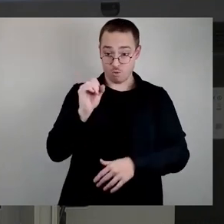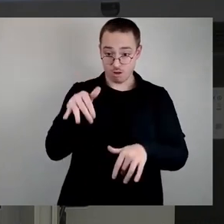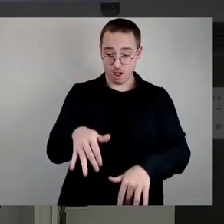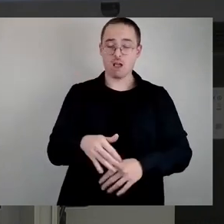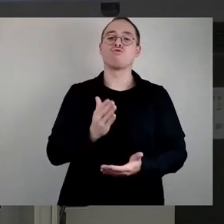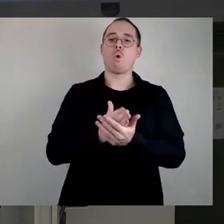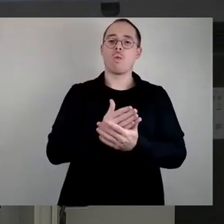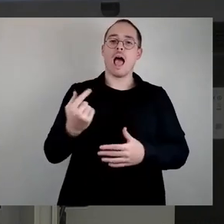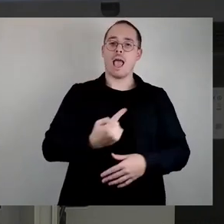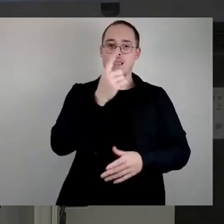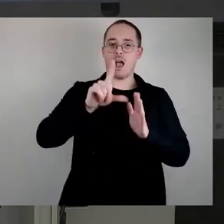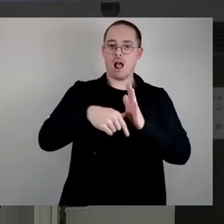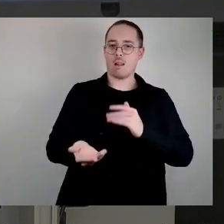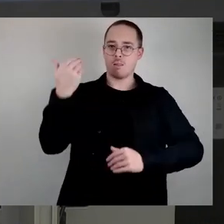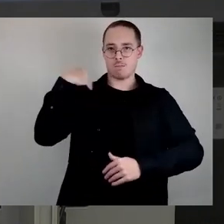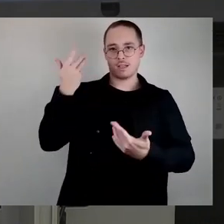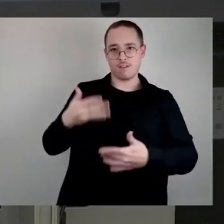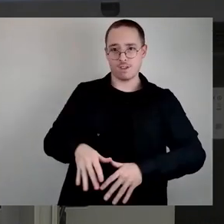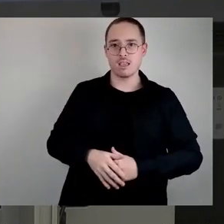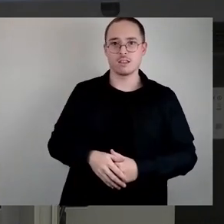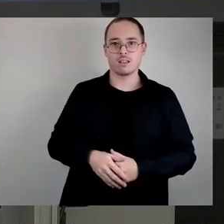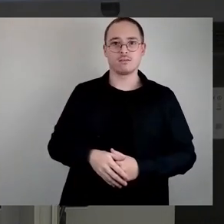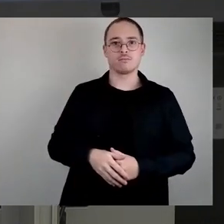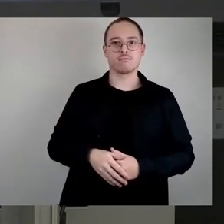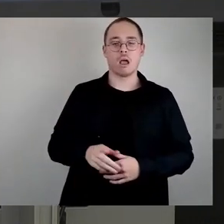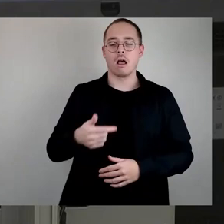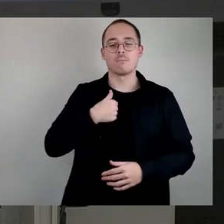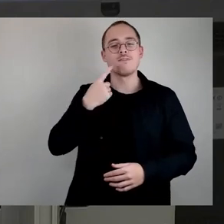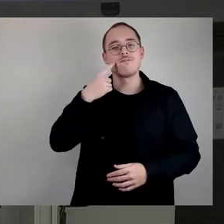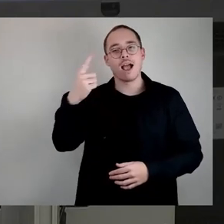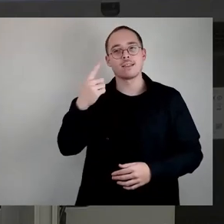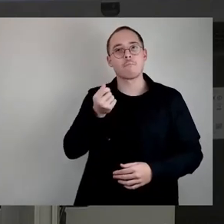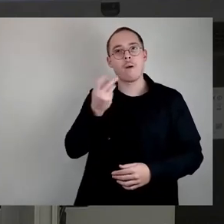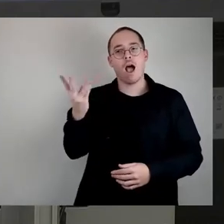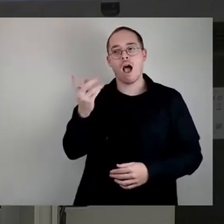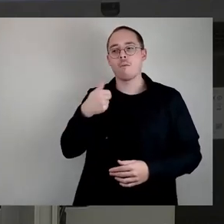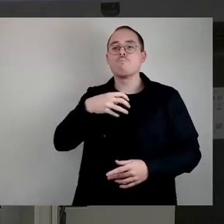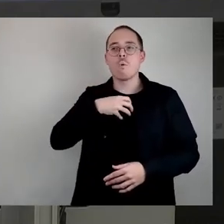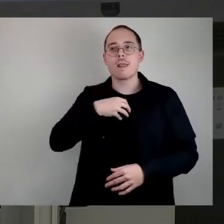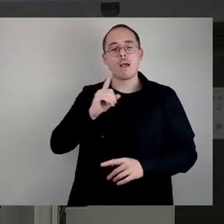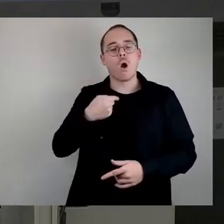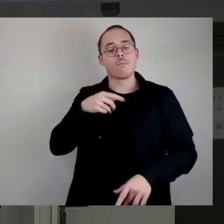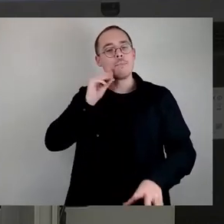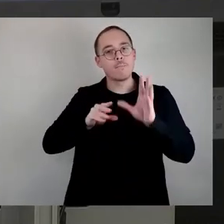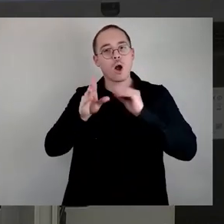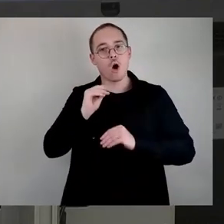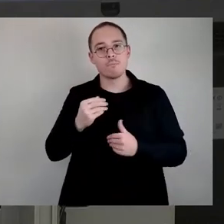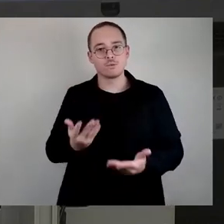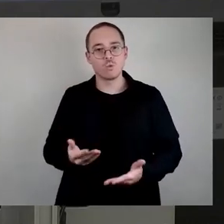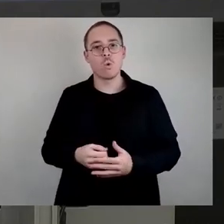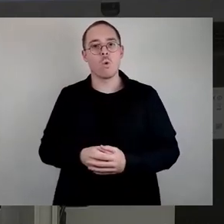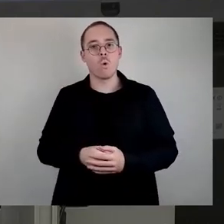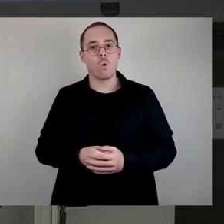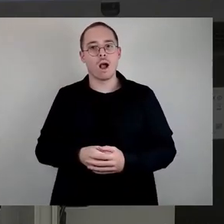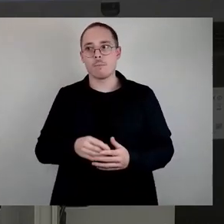zugegebenermaßen, weil sich dahinter auch das eine oder andere Problem, was fernab der